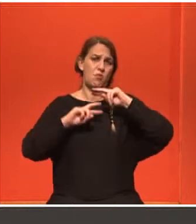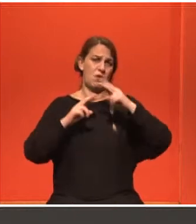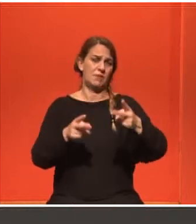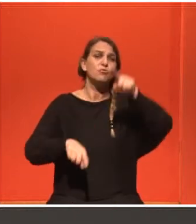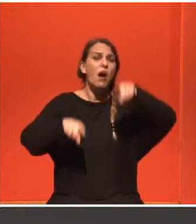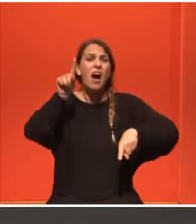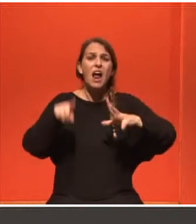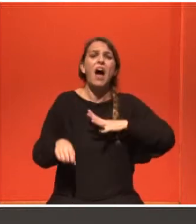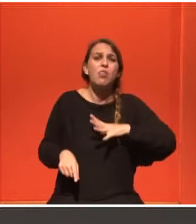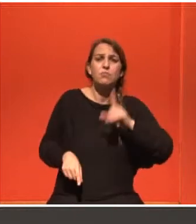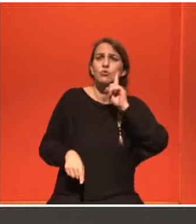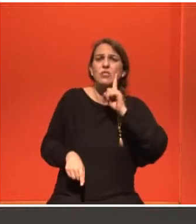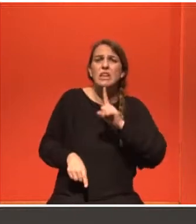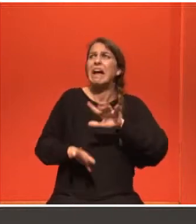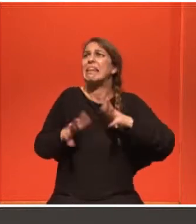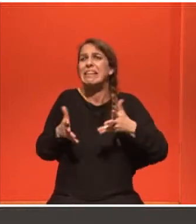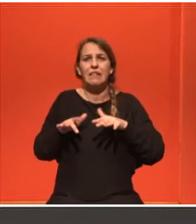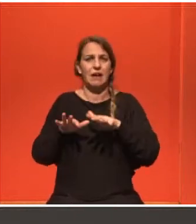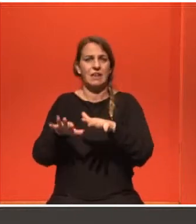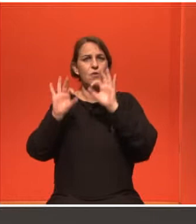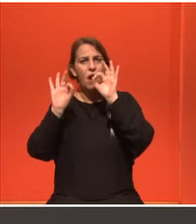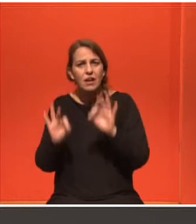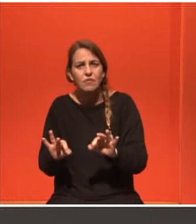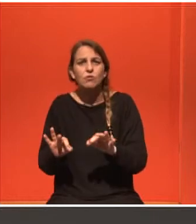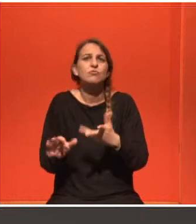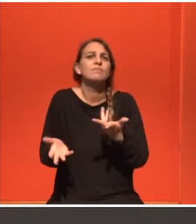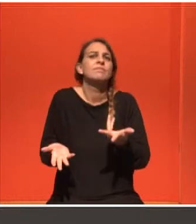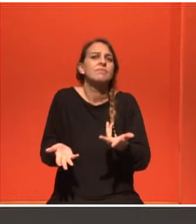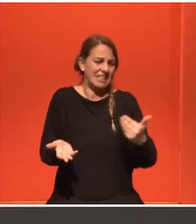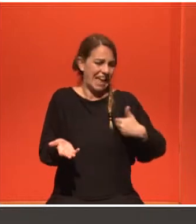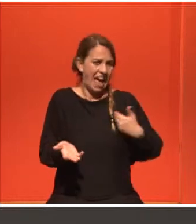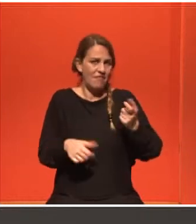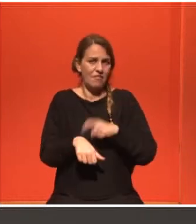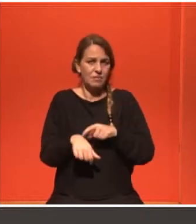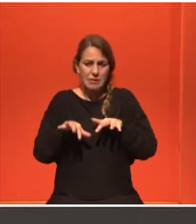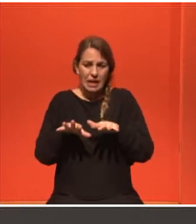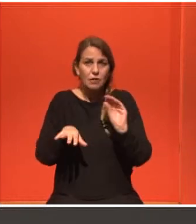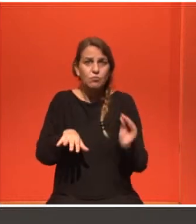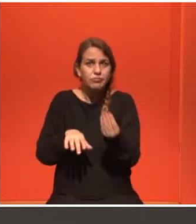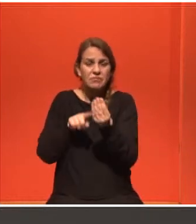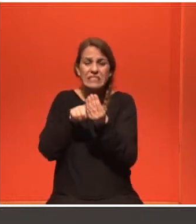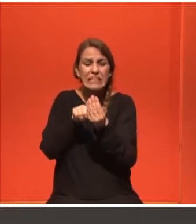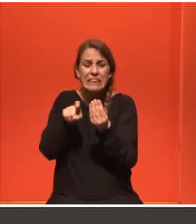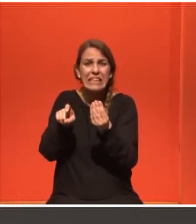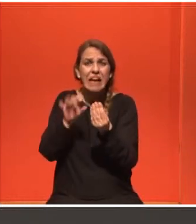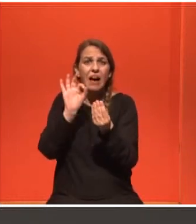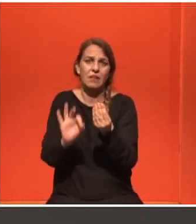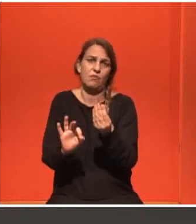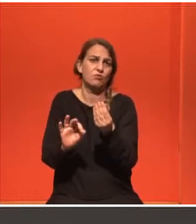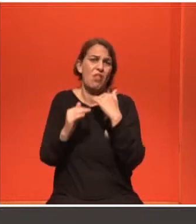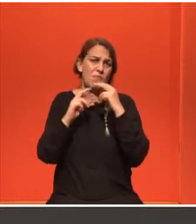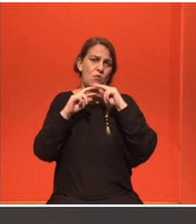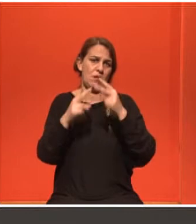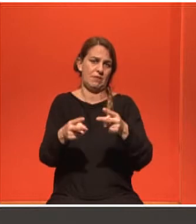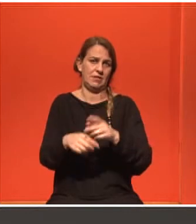εξάρταται τι καρκίνο έχει εμφανίσει σε εφηβική ηλικία. Τώρα φαντάζομαι αυτή η